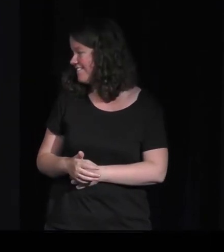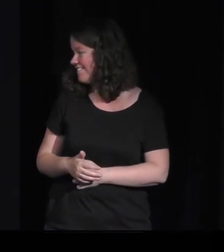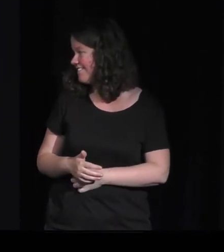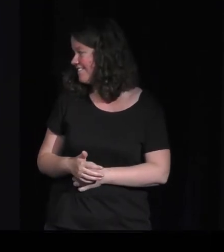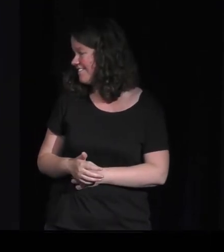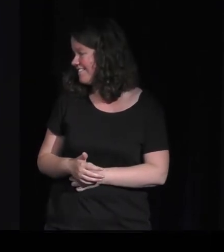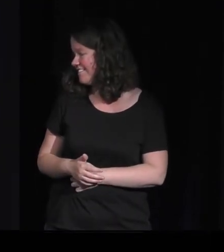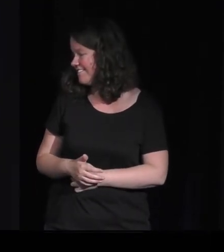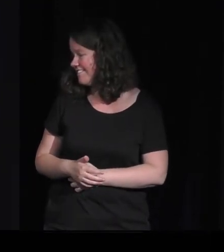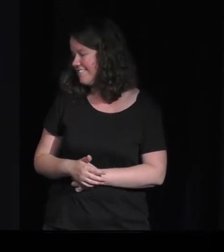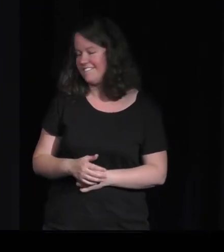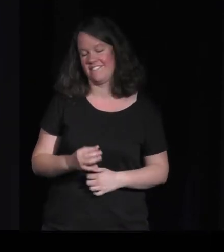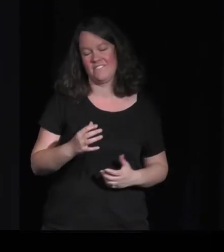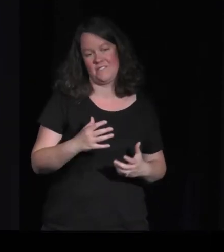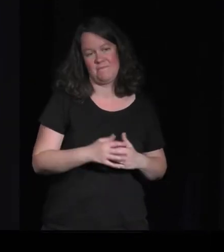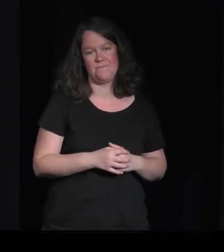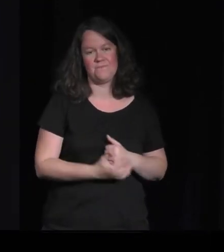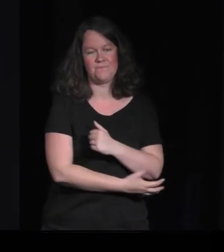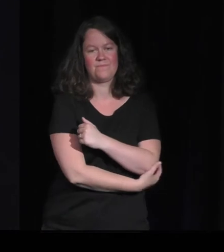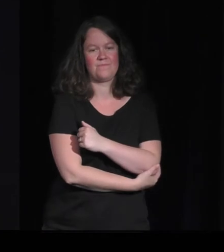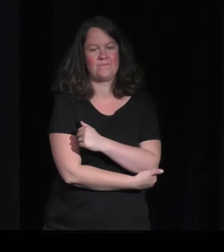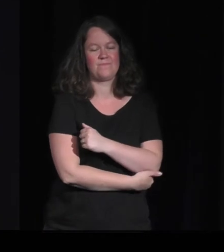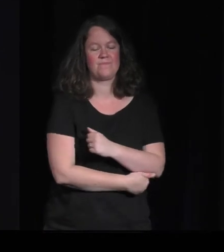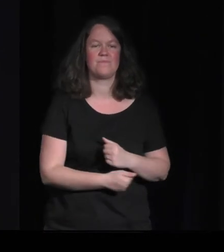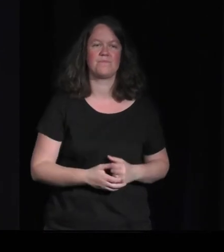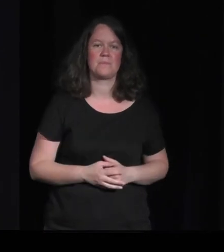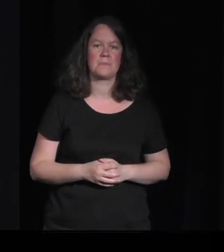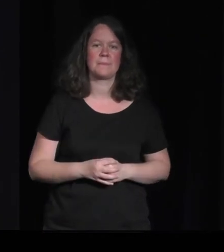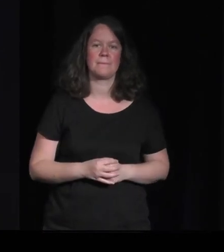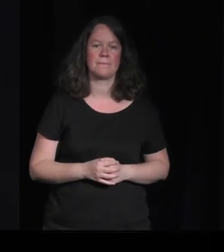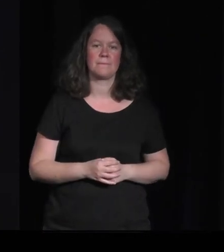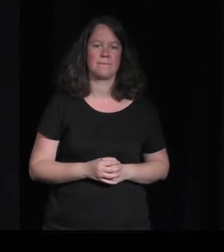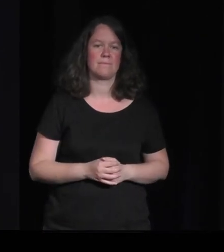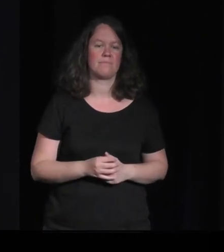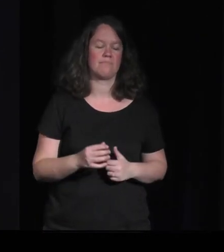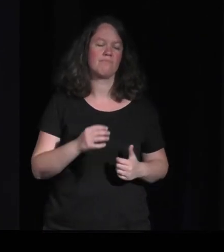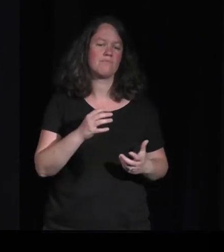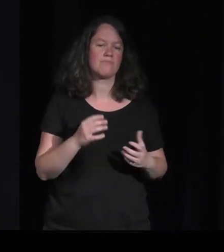Et là, on sort du cliché